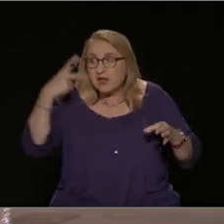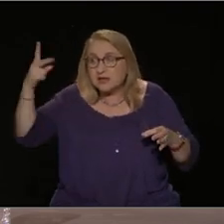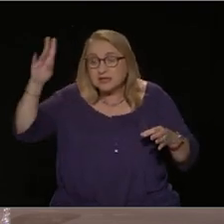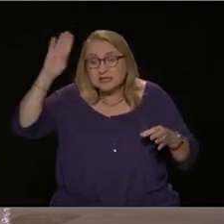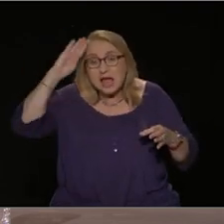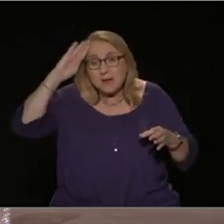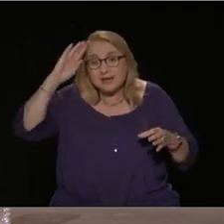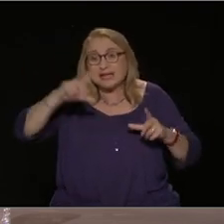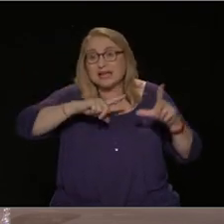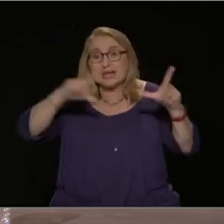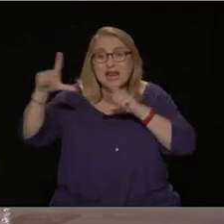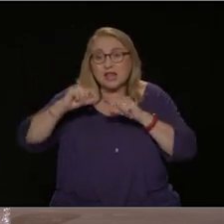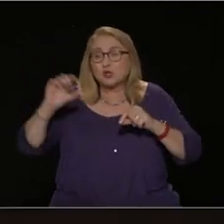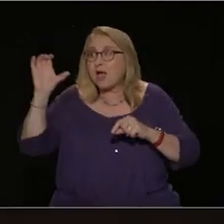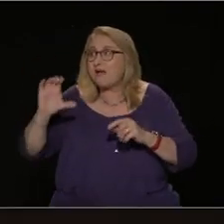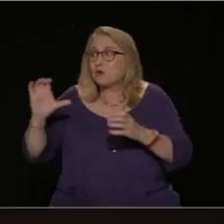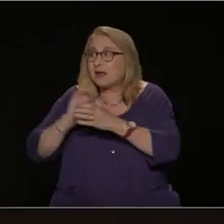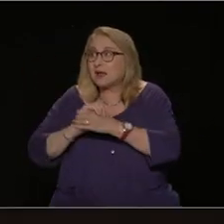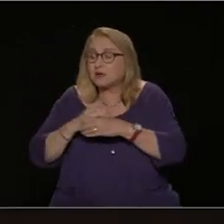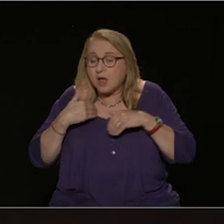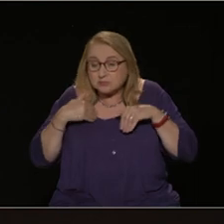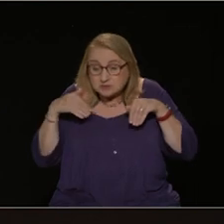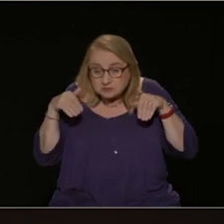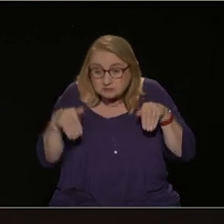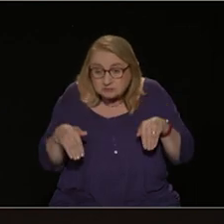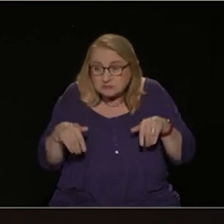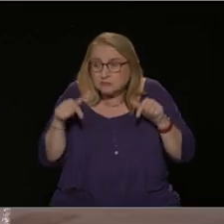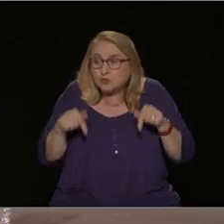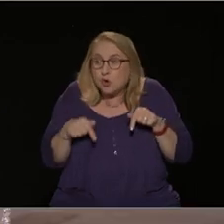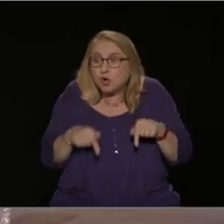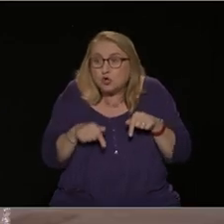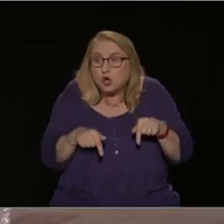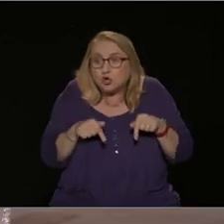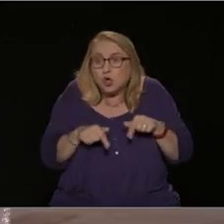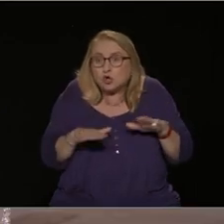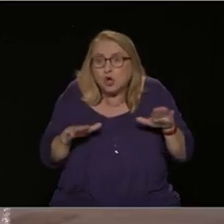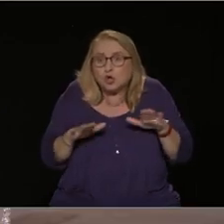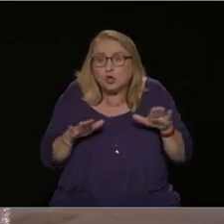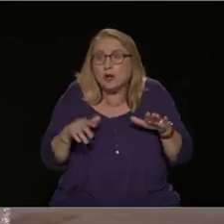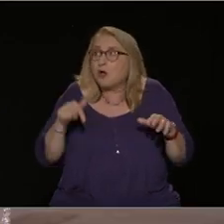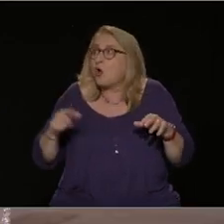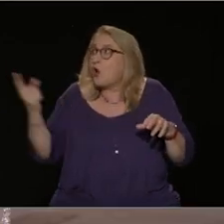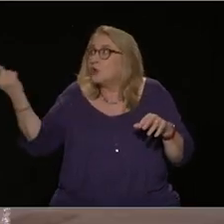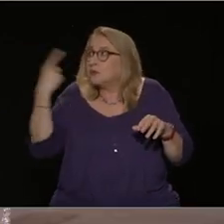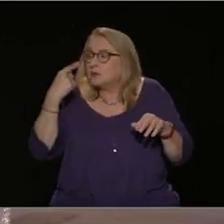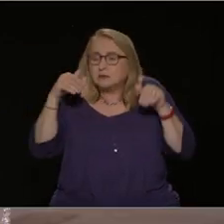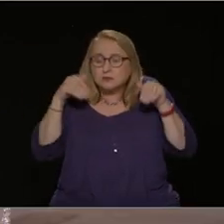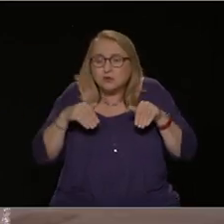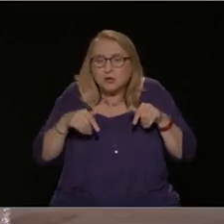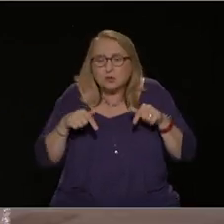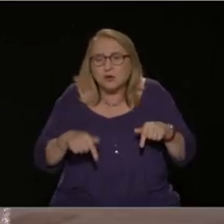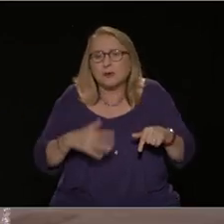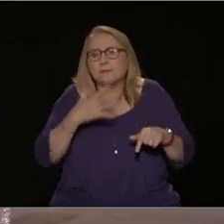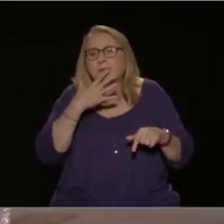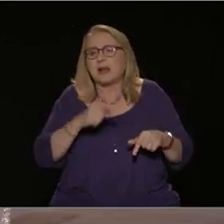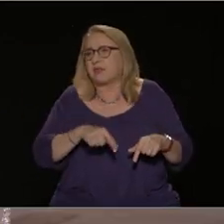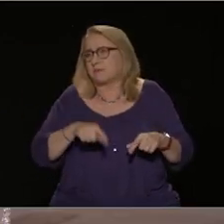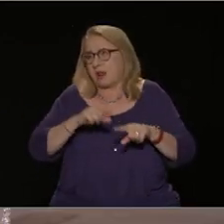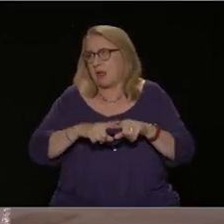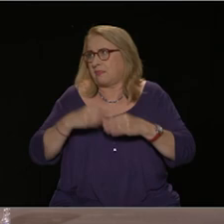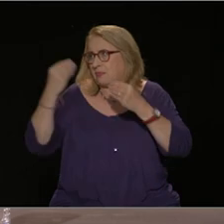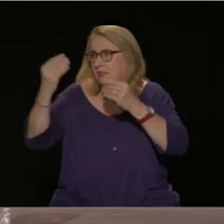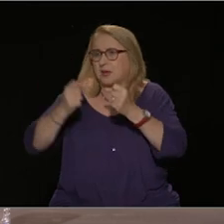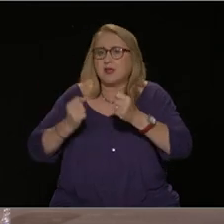ΝΑΤΟ και της Ευρωπαϊκής Ένωσης. Αυτή η πολιτική το μόνο που κάνει, όπως και δίνει βάση στην Αλεξανδρούπολη κτλ,